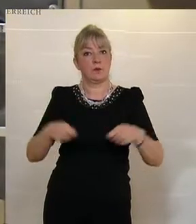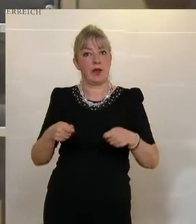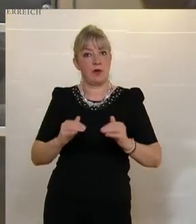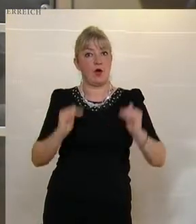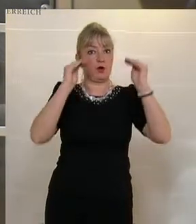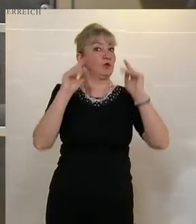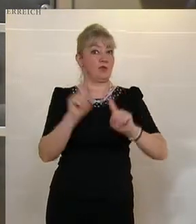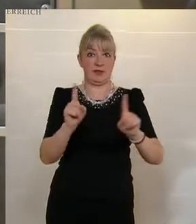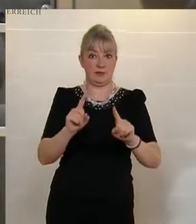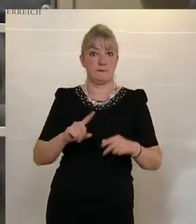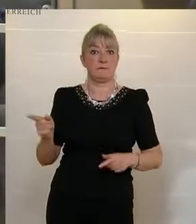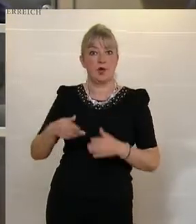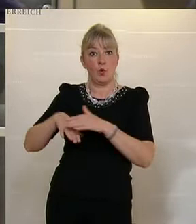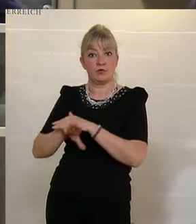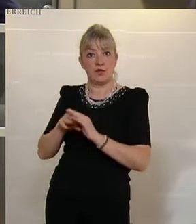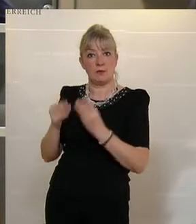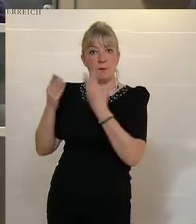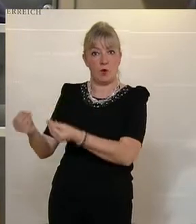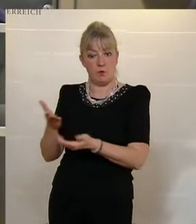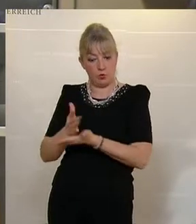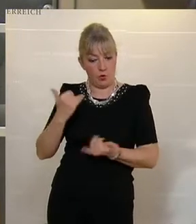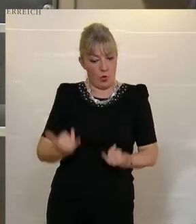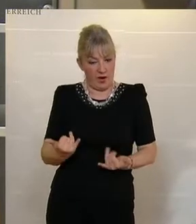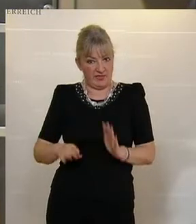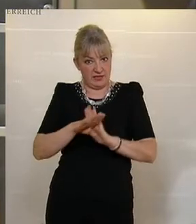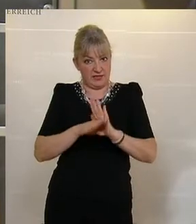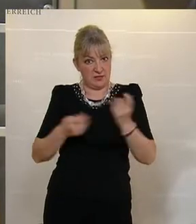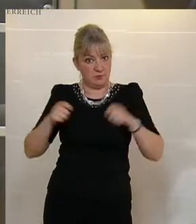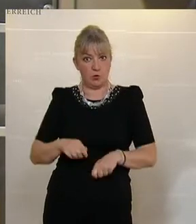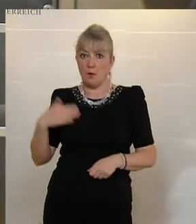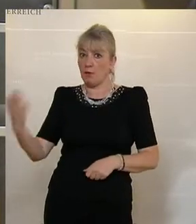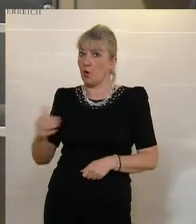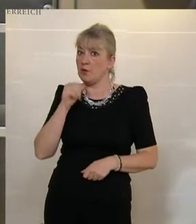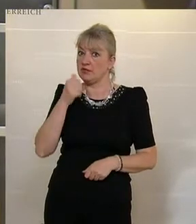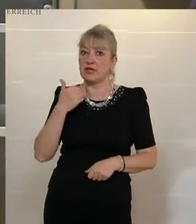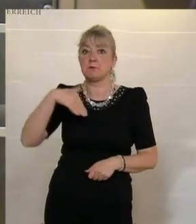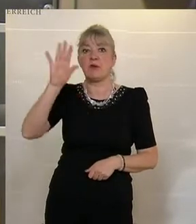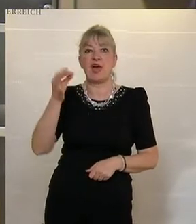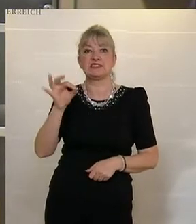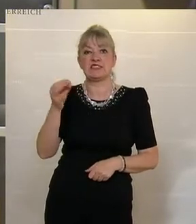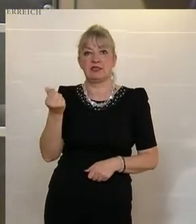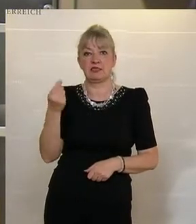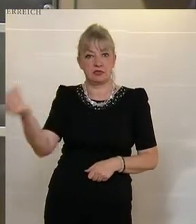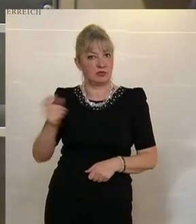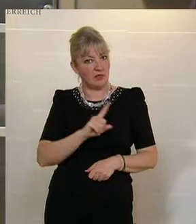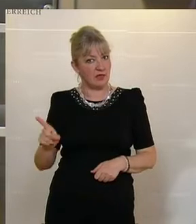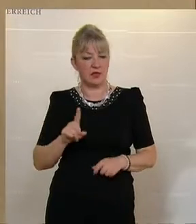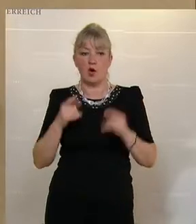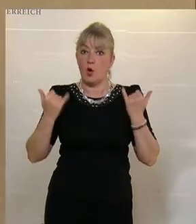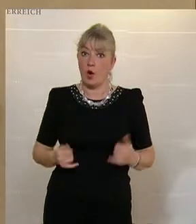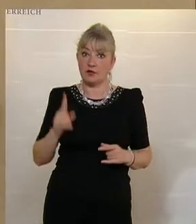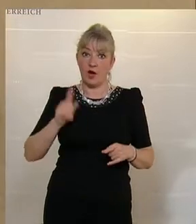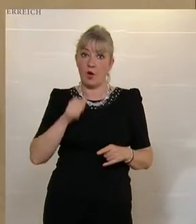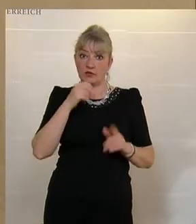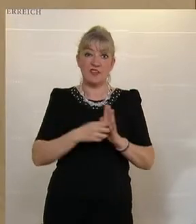Die Unternehmer erhalten durch den heutigen Gesetzesbeschluss keinen Cent mehr. Wir verlängern heute auch